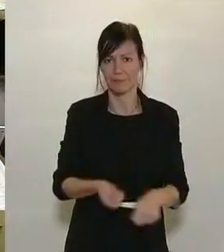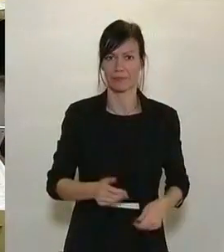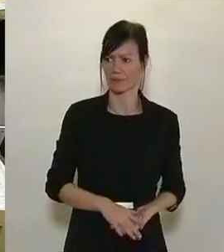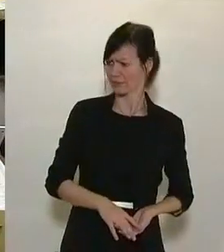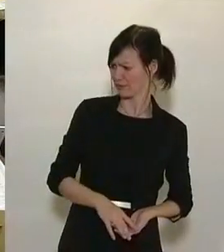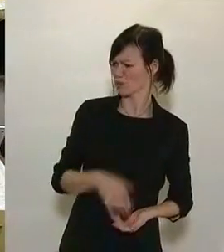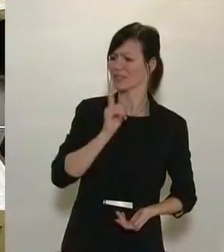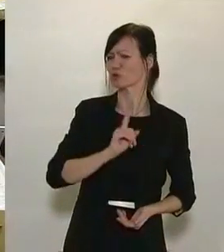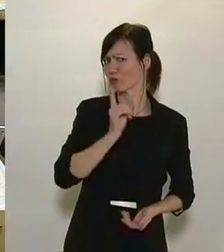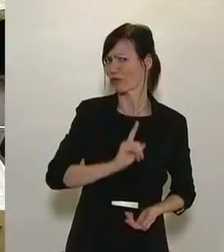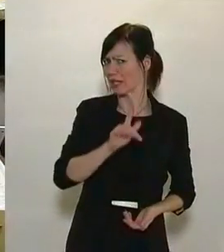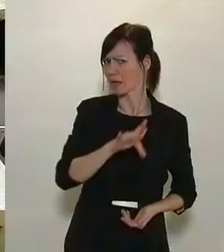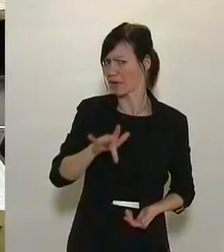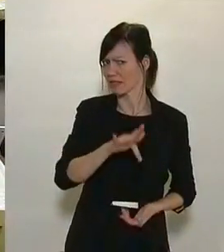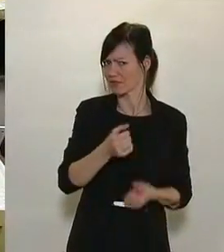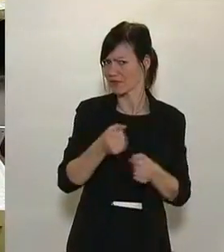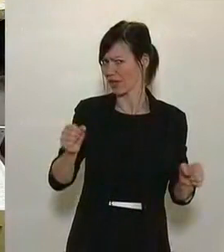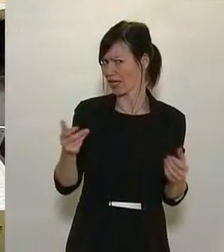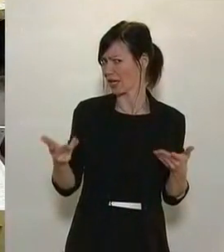sagen wir so, zu wenig Kapazitäten.